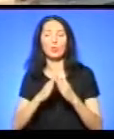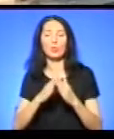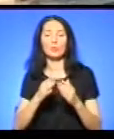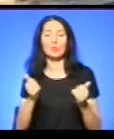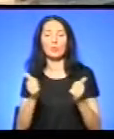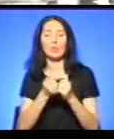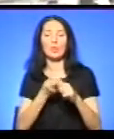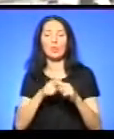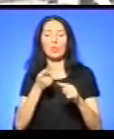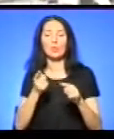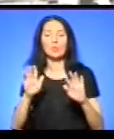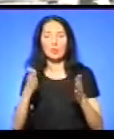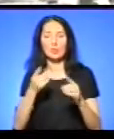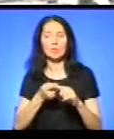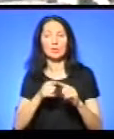теж немає.